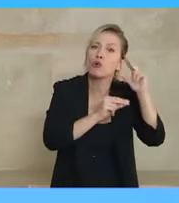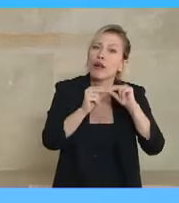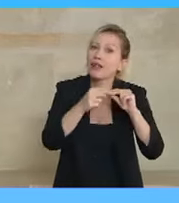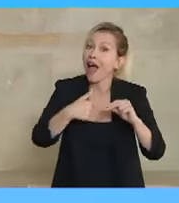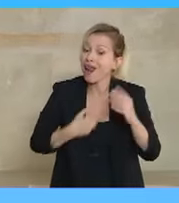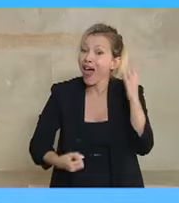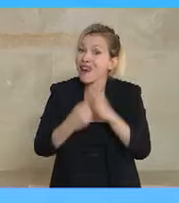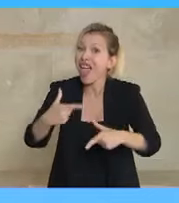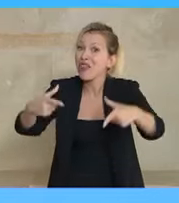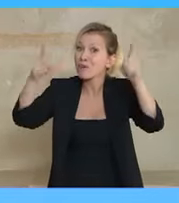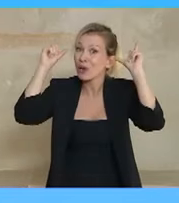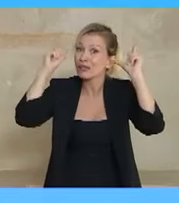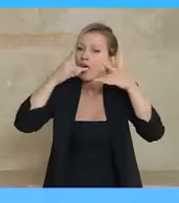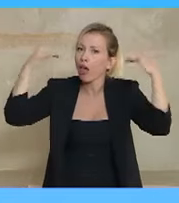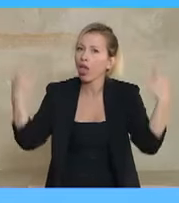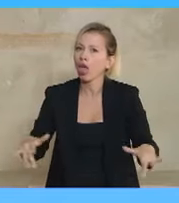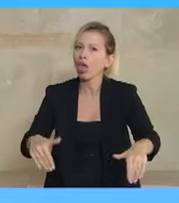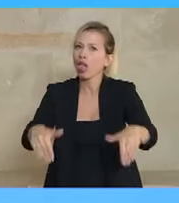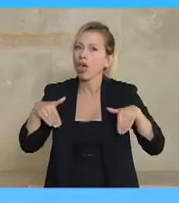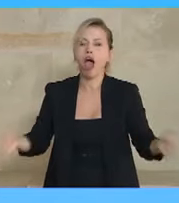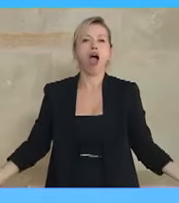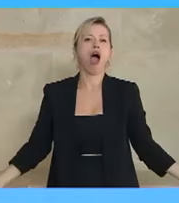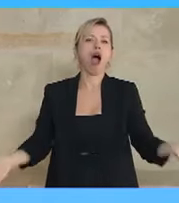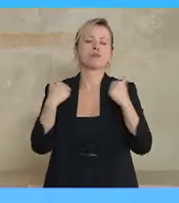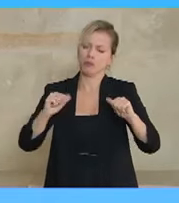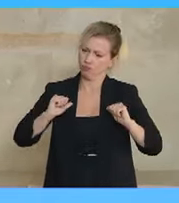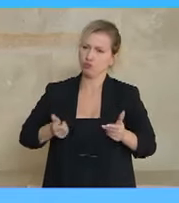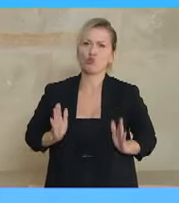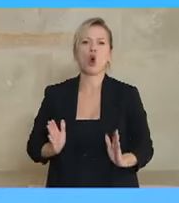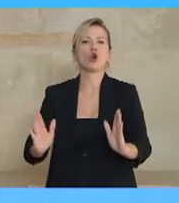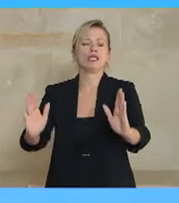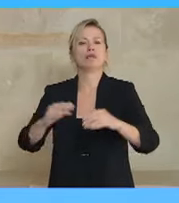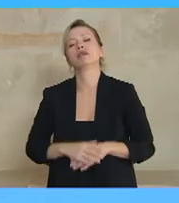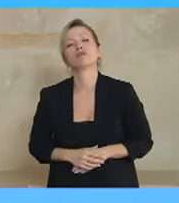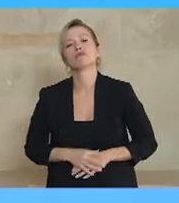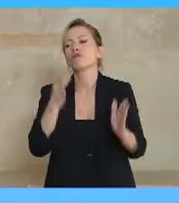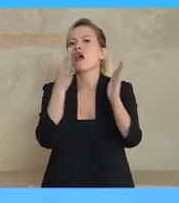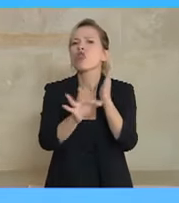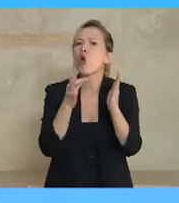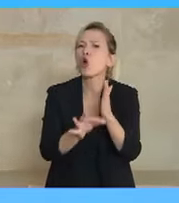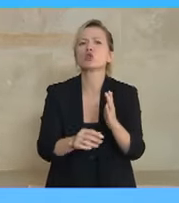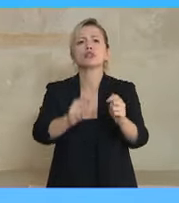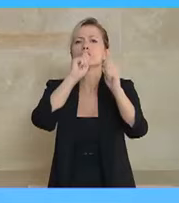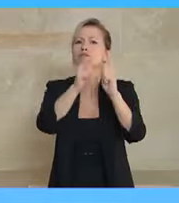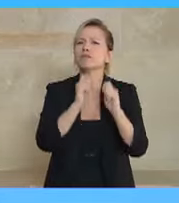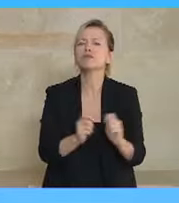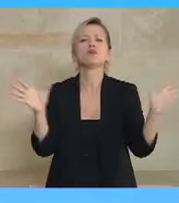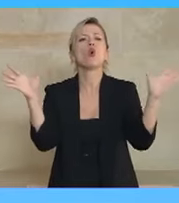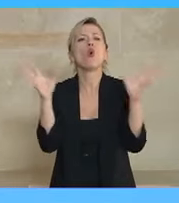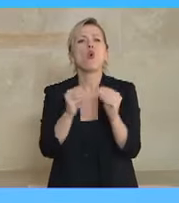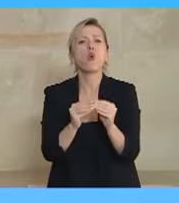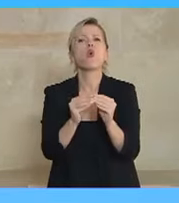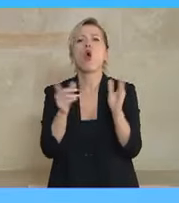και υλοποίησε αυτή τη μεταρρύθμιση. Παρεμβάσεις στους κώδικες τους οικονομικούς.